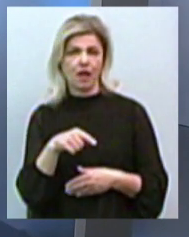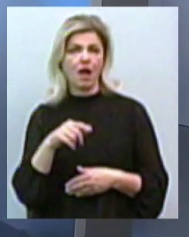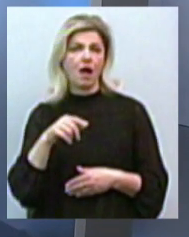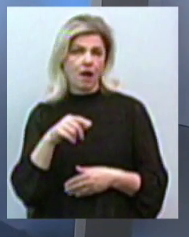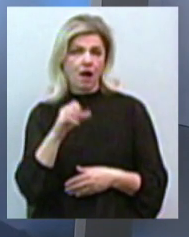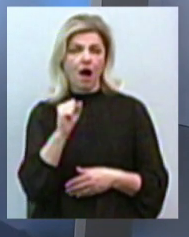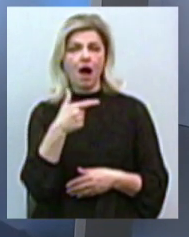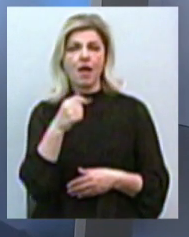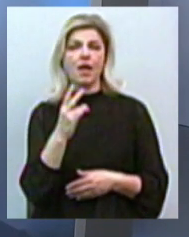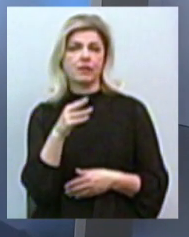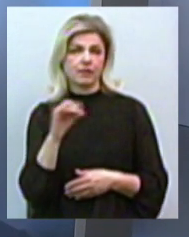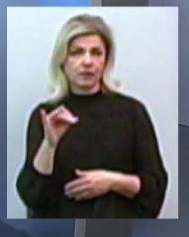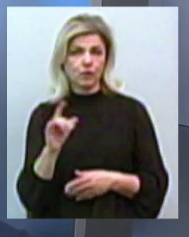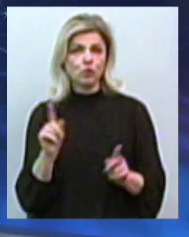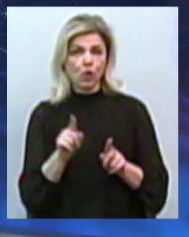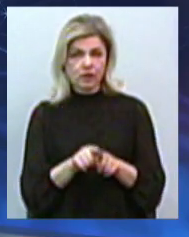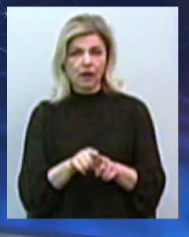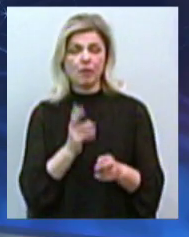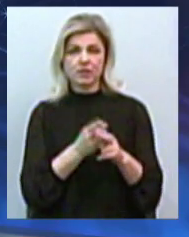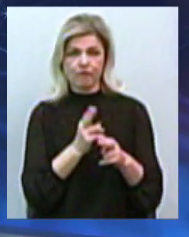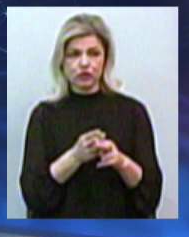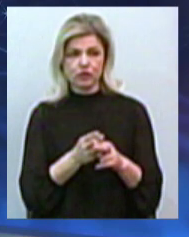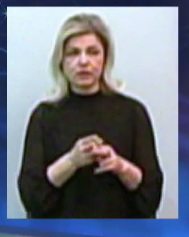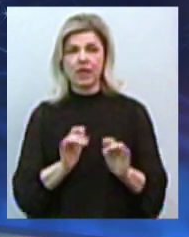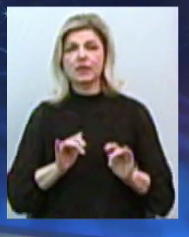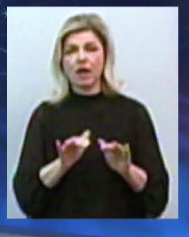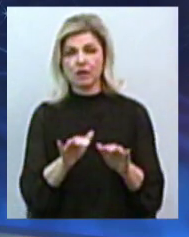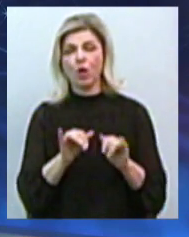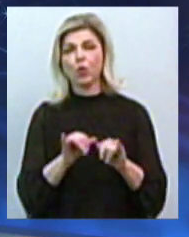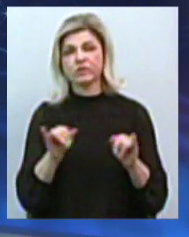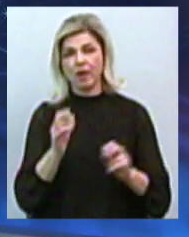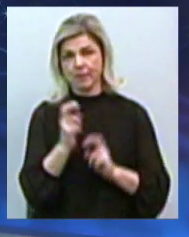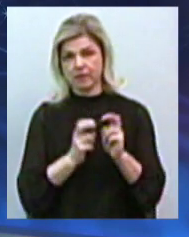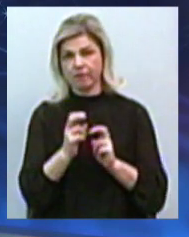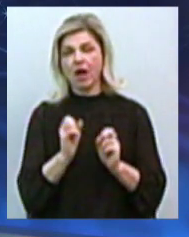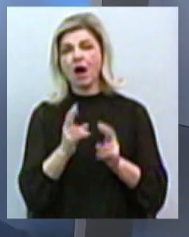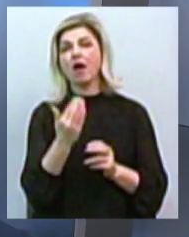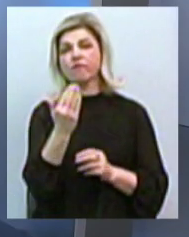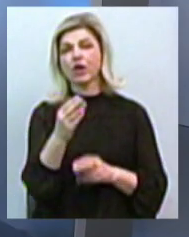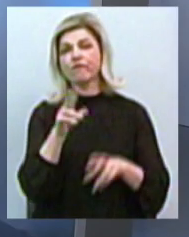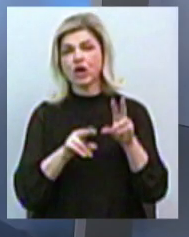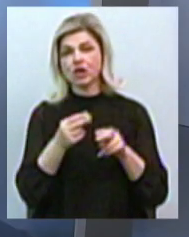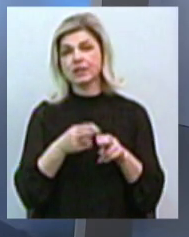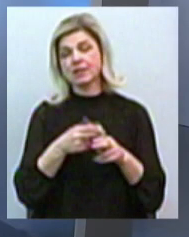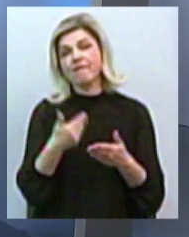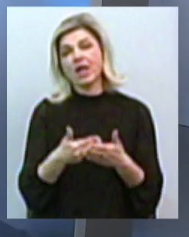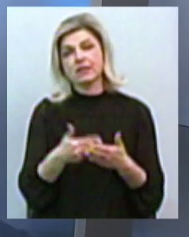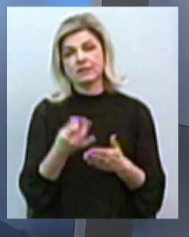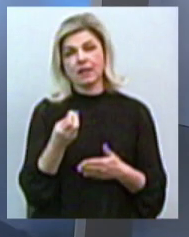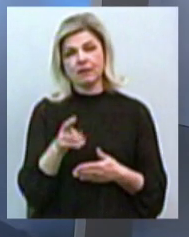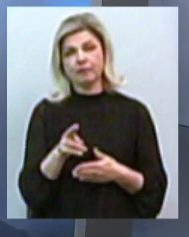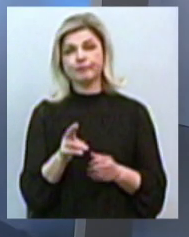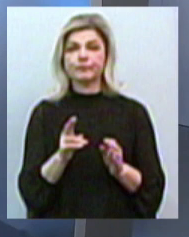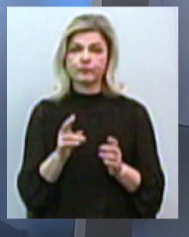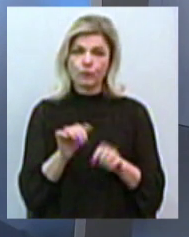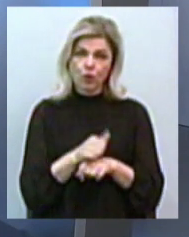тому що таким чином заважають діяльності розвитку підприємства. Як ви вважаєте, наскільки ця версія, чи є